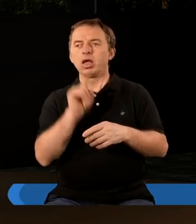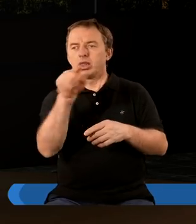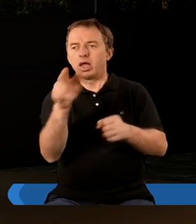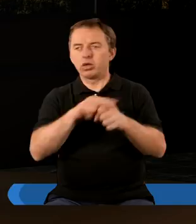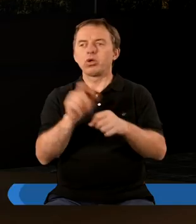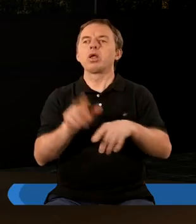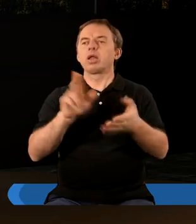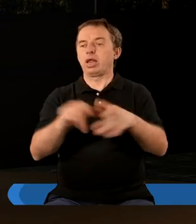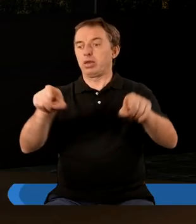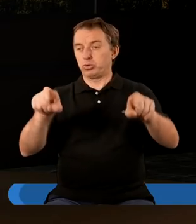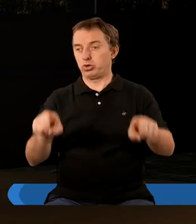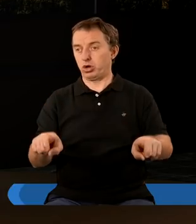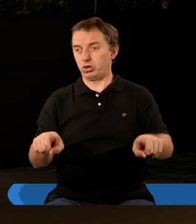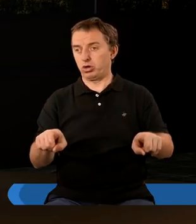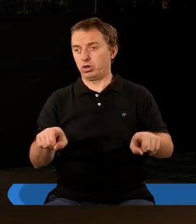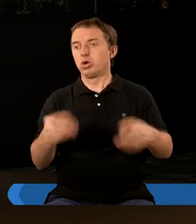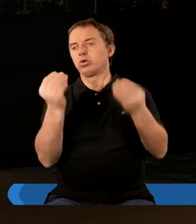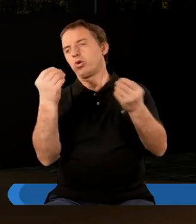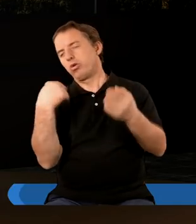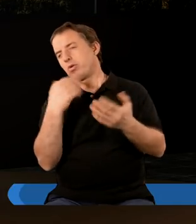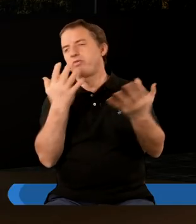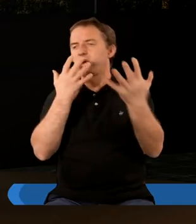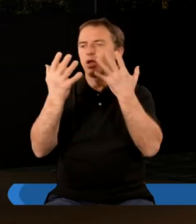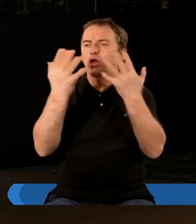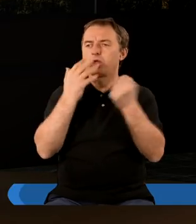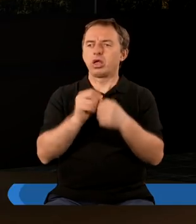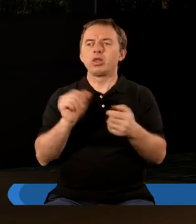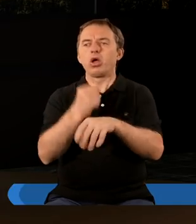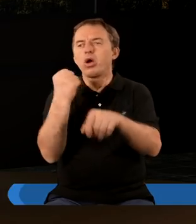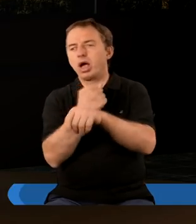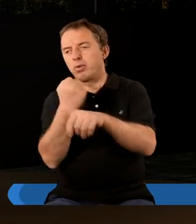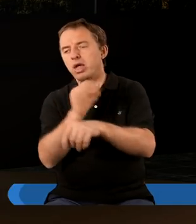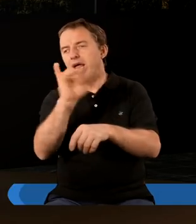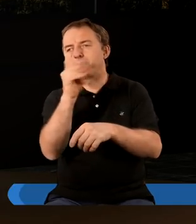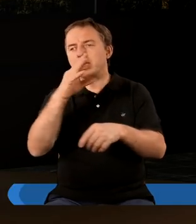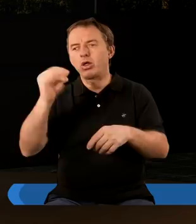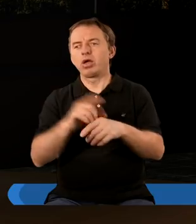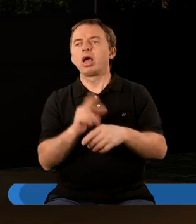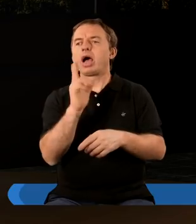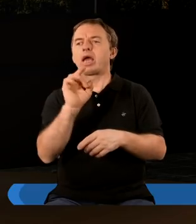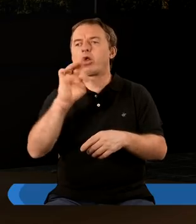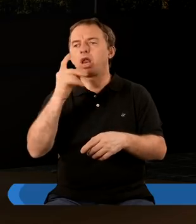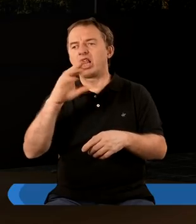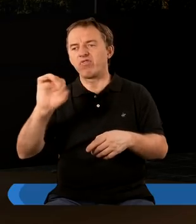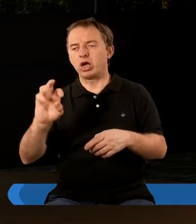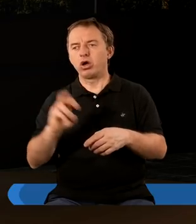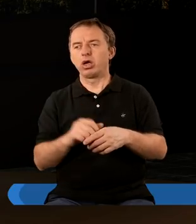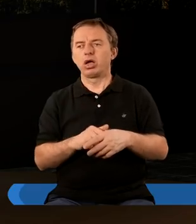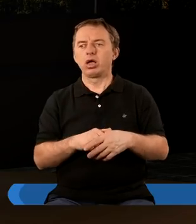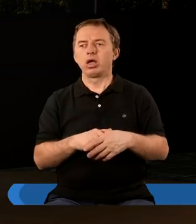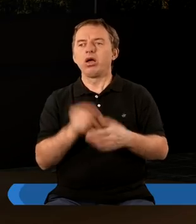A ten, który na nim siedział, podobny był z wyglądu do kamienia jaspisowego i karneolowego,